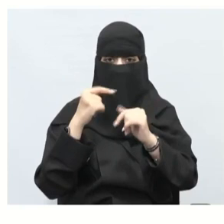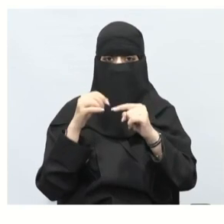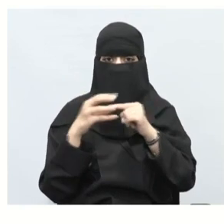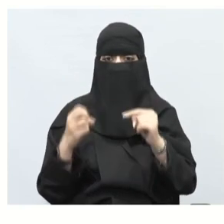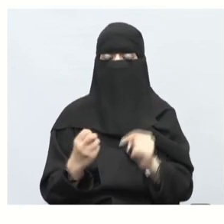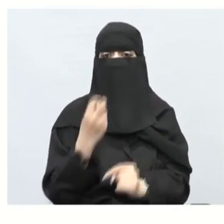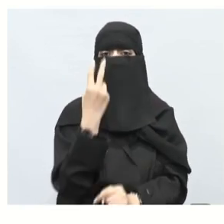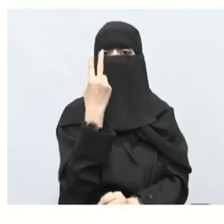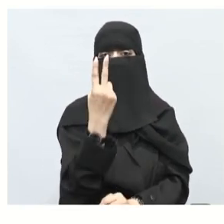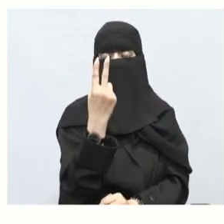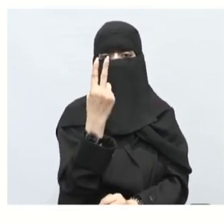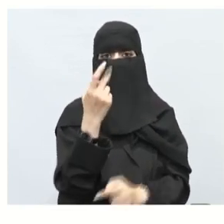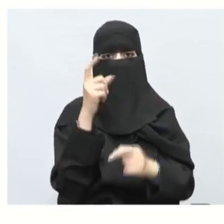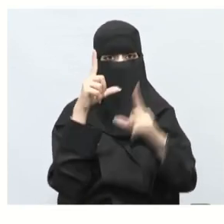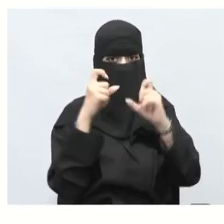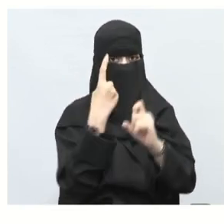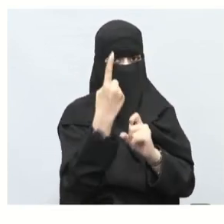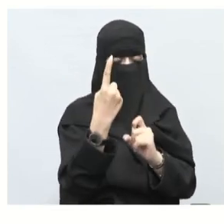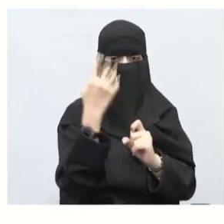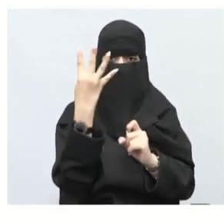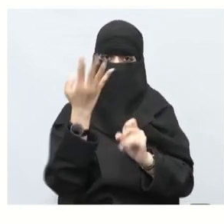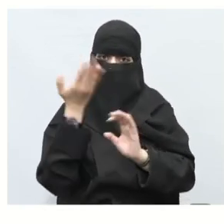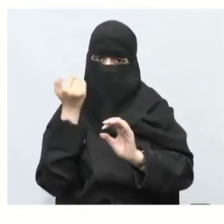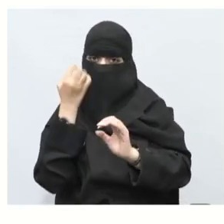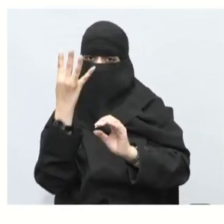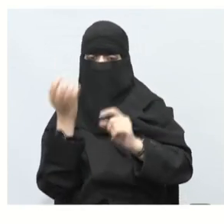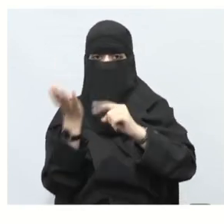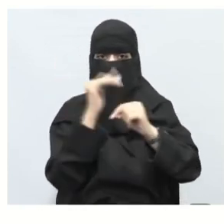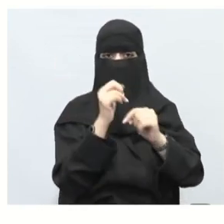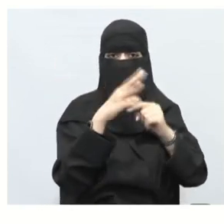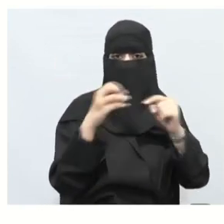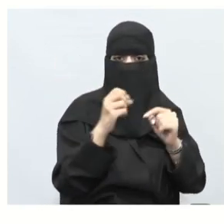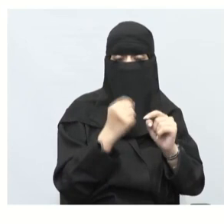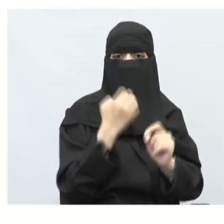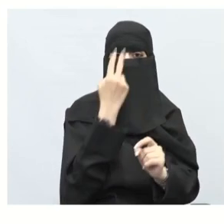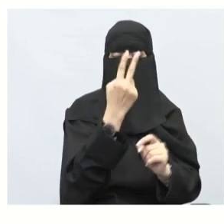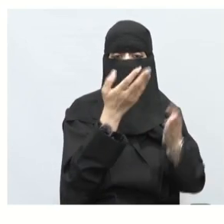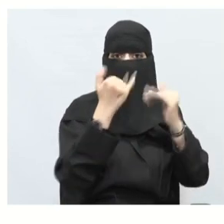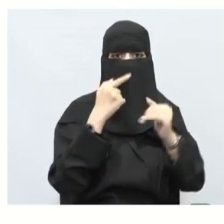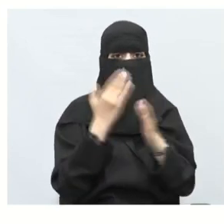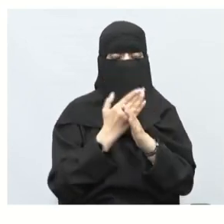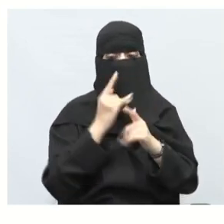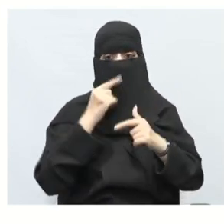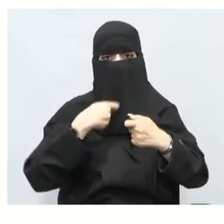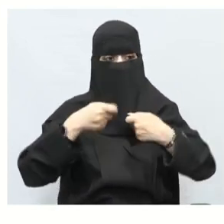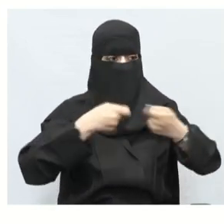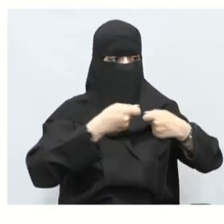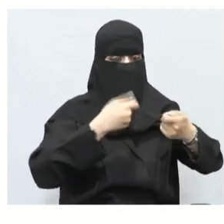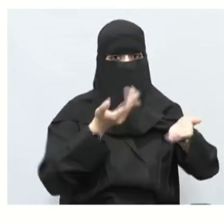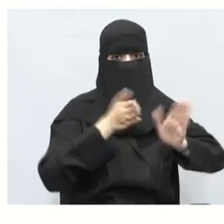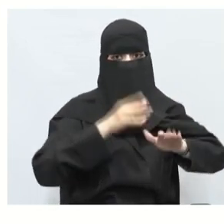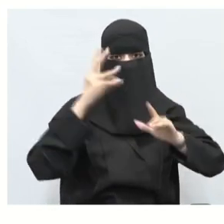ريالين للصورة حتى يبيع أكبر عدد من الصور السؤال ما مجموعة